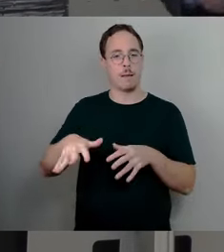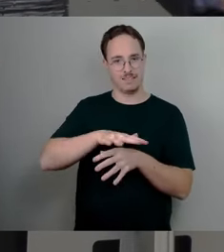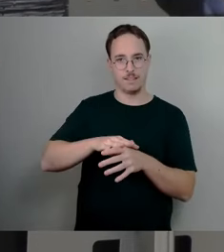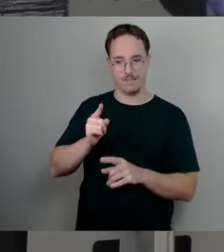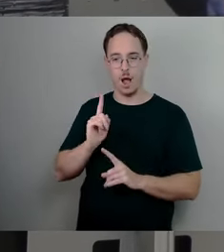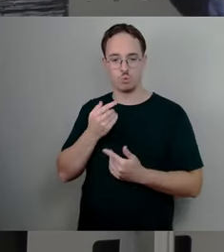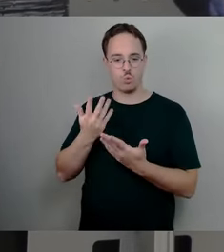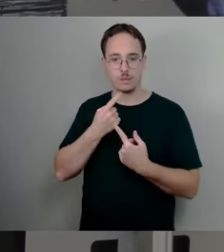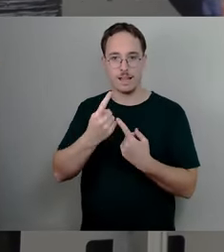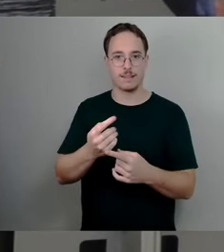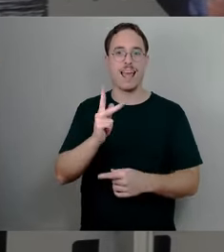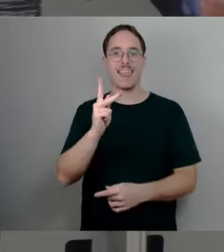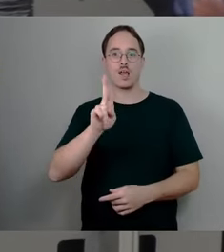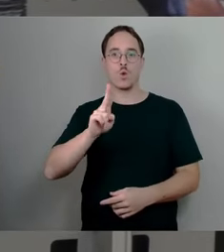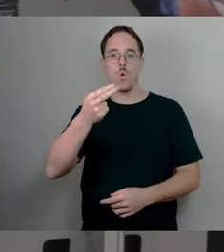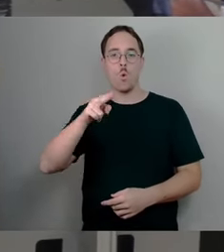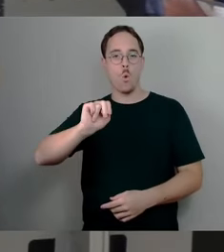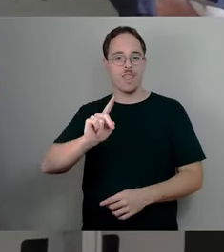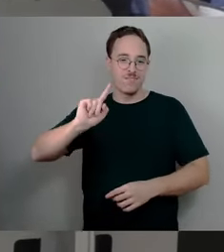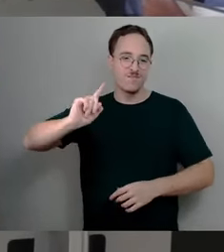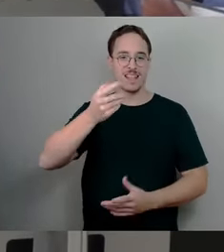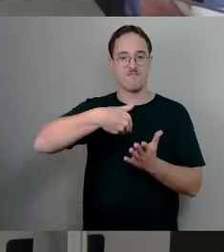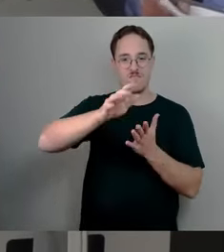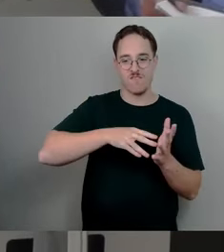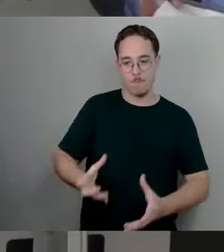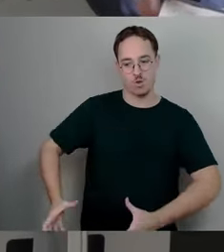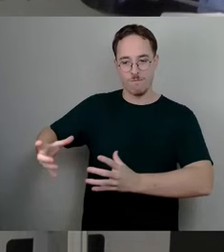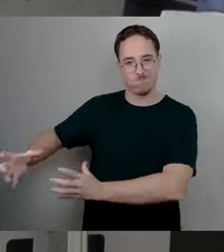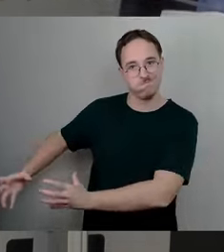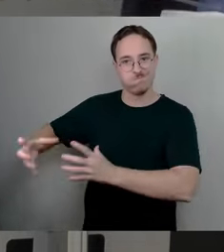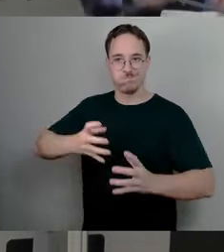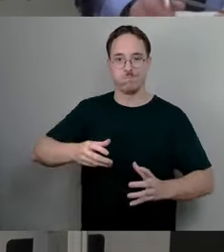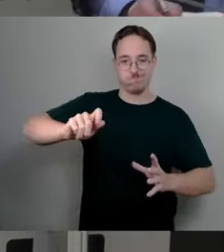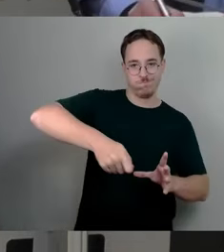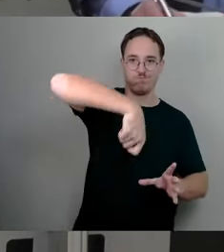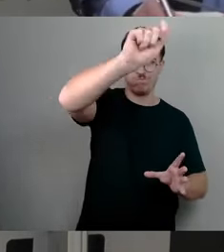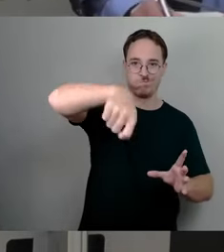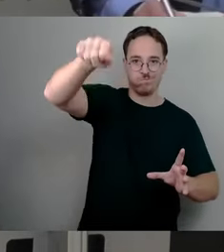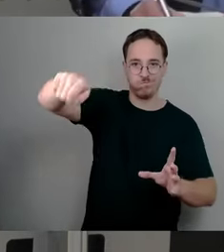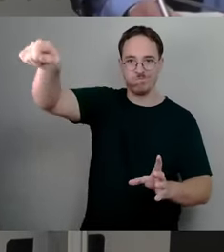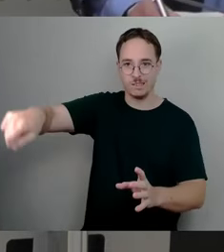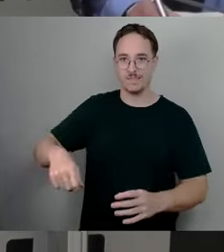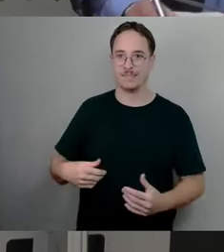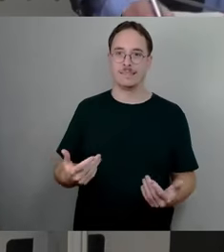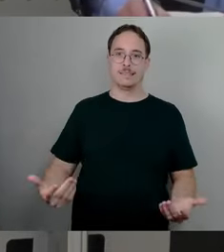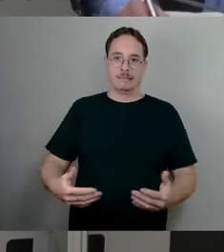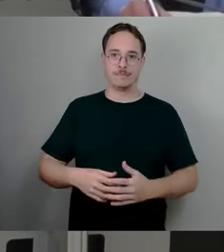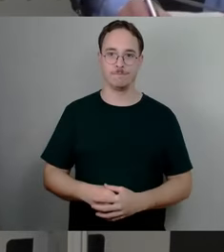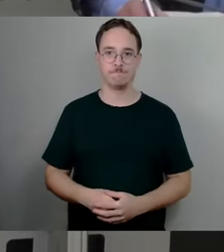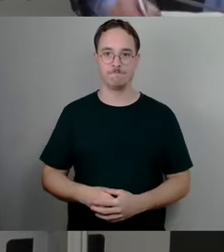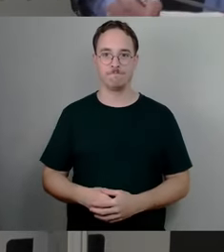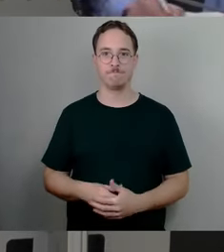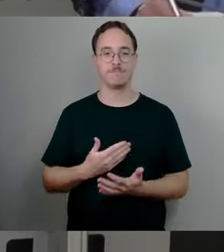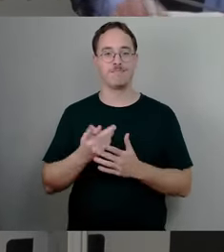hat wieder zum Farbtopf gegriffen. Herr Oberbürgermeister, damit ist der Baubürgermeister